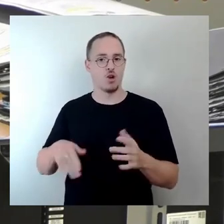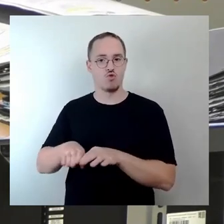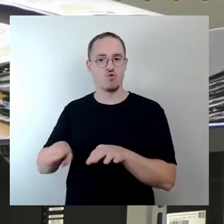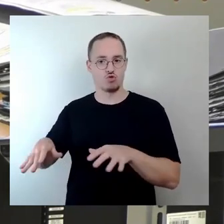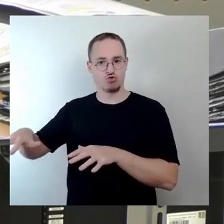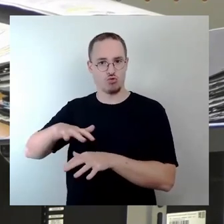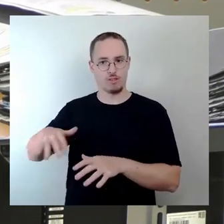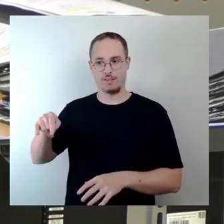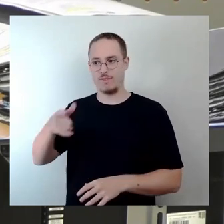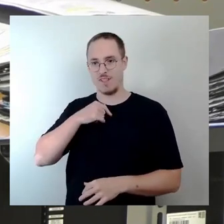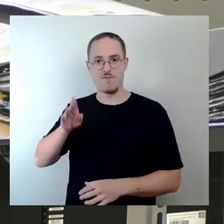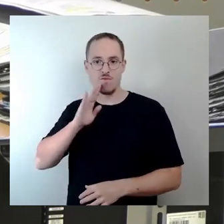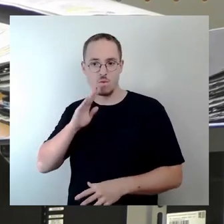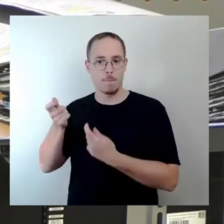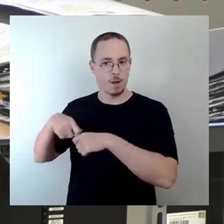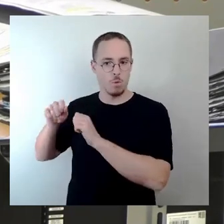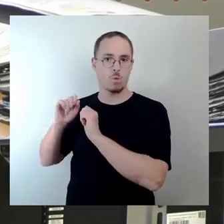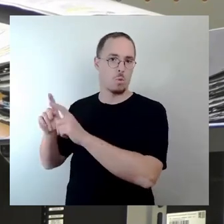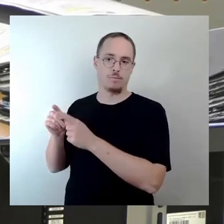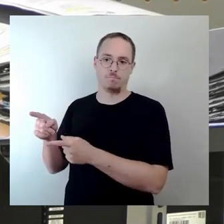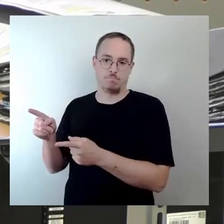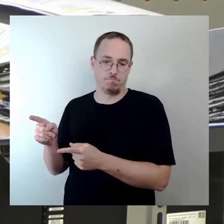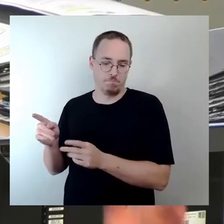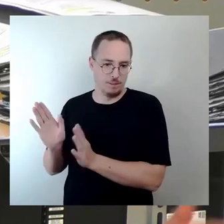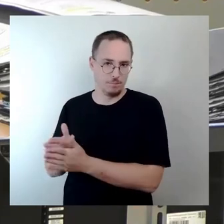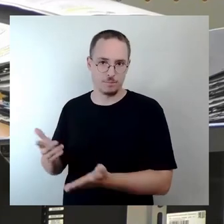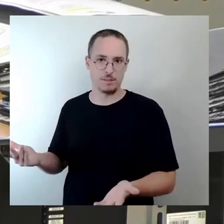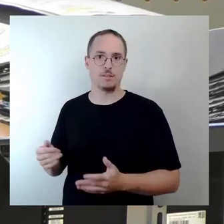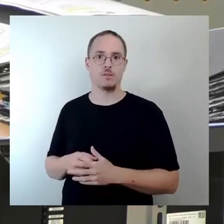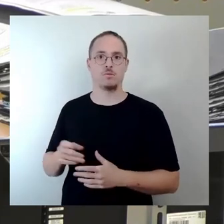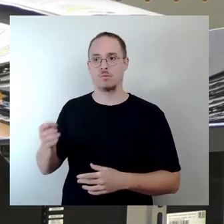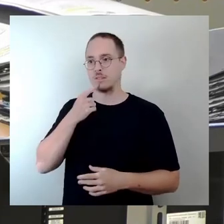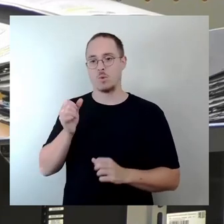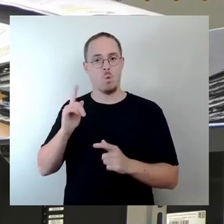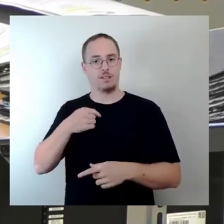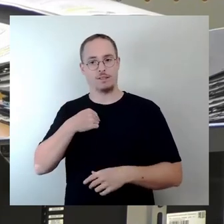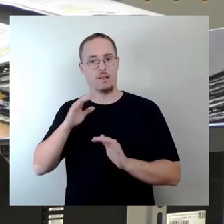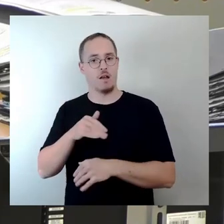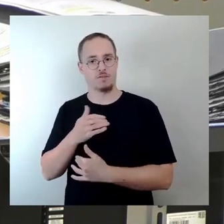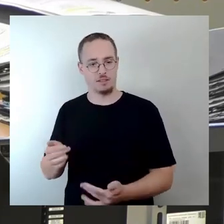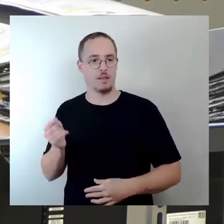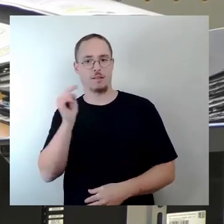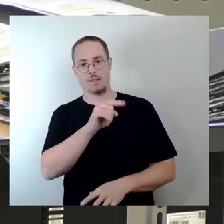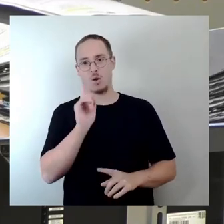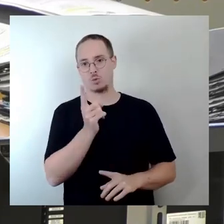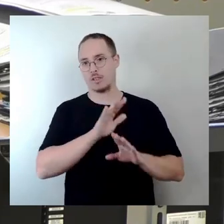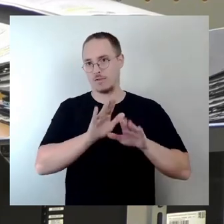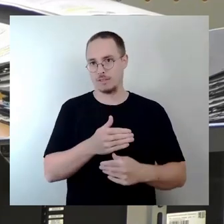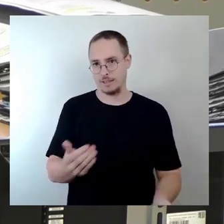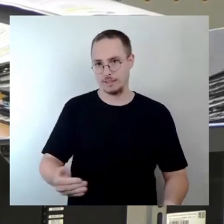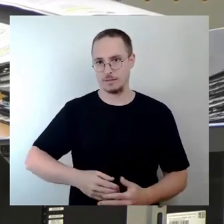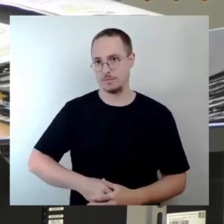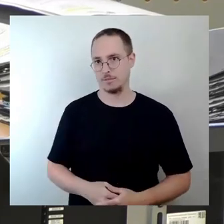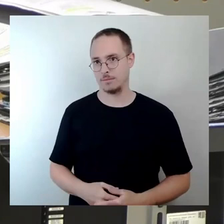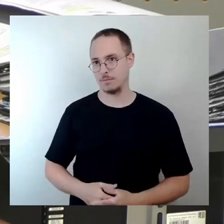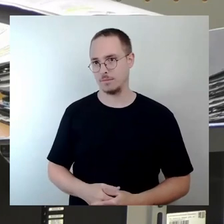sozusagen aus Gründen der Versagung gesagt, wenn ich nie darf, dann darf der auch nie. Und dann hat er im Prinzip diesen